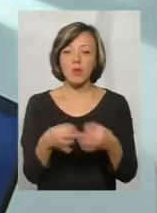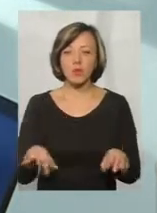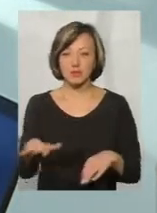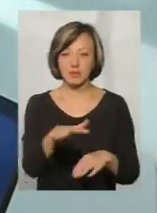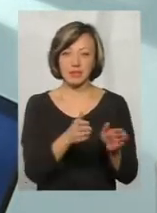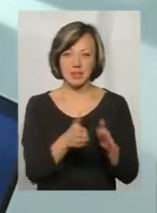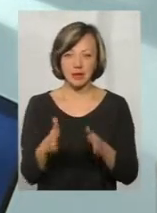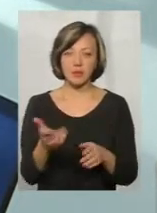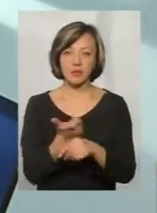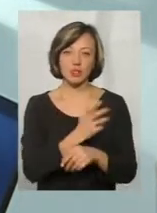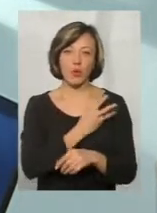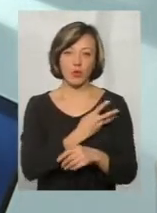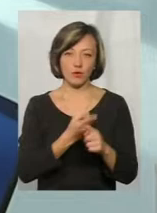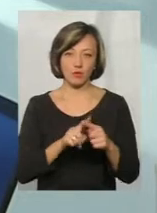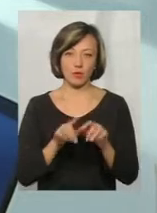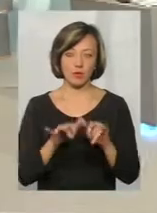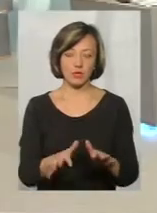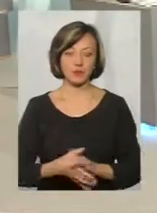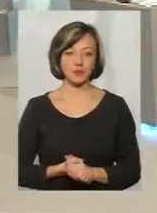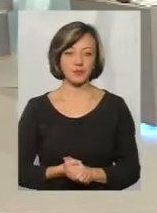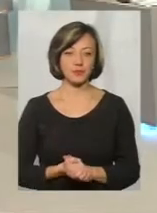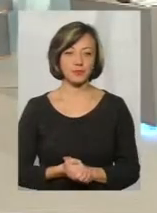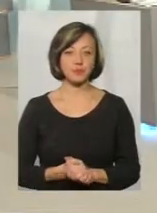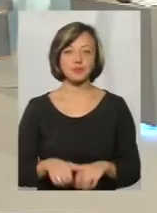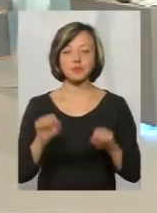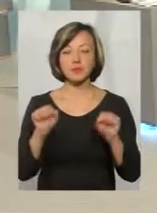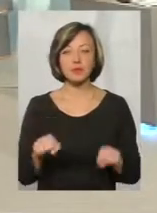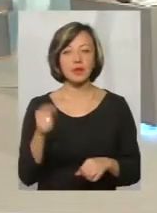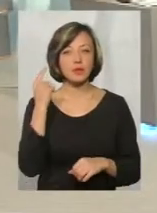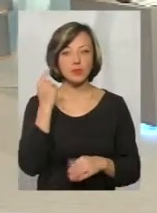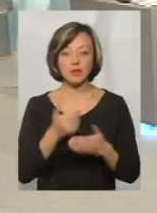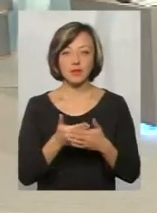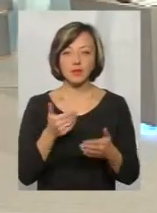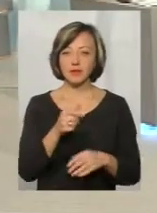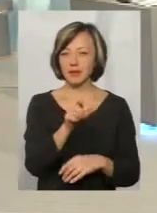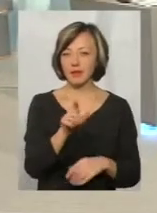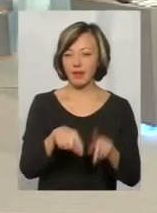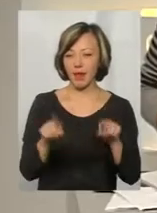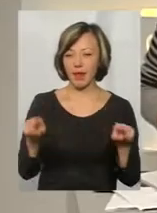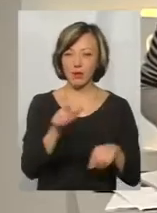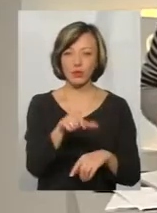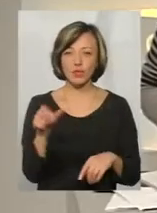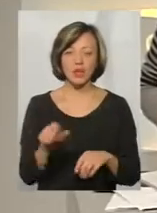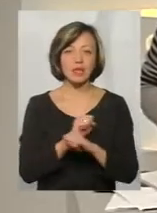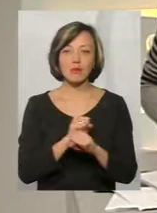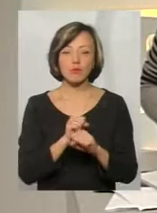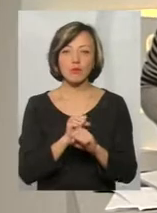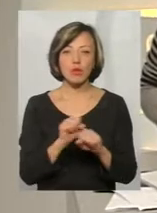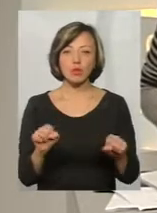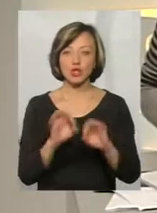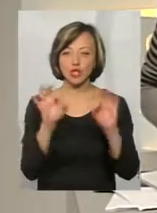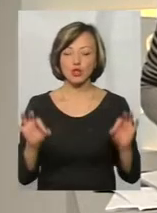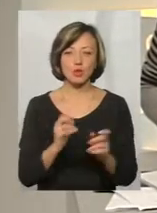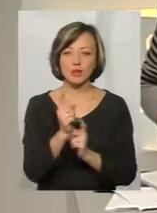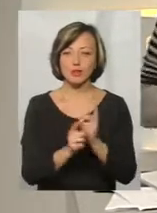заохоченими до цього процесу. Можна почути від скептиків, що не можна нічого змінювати і не